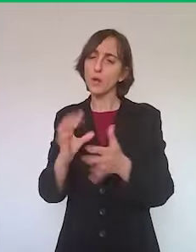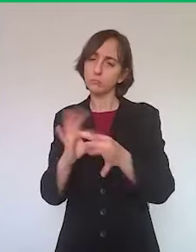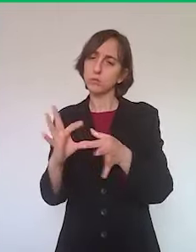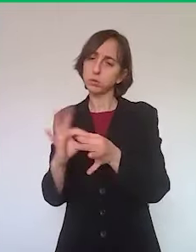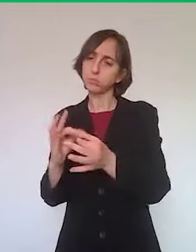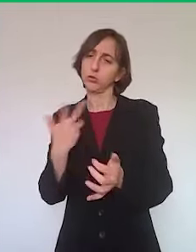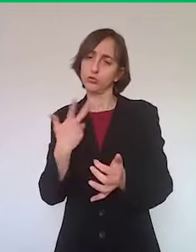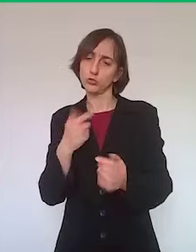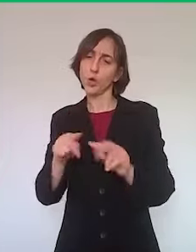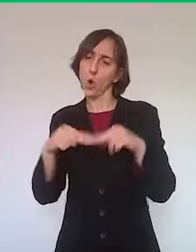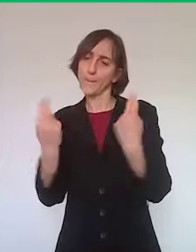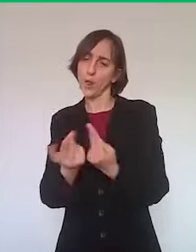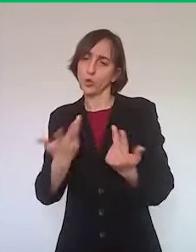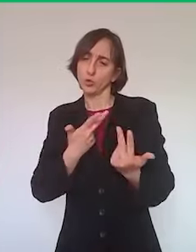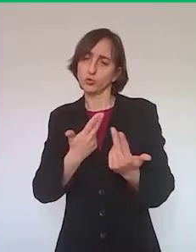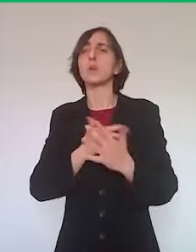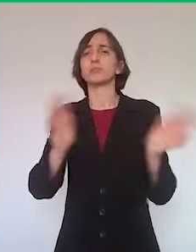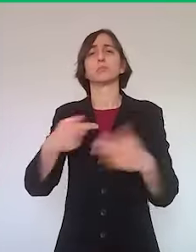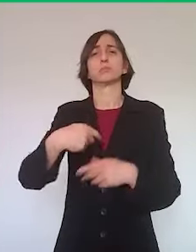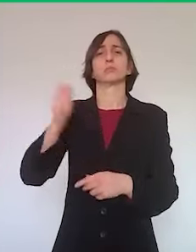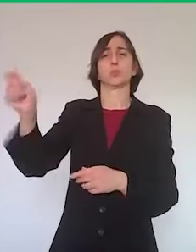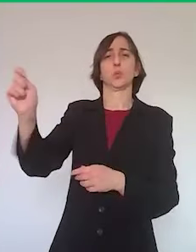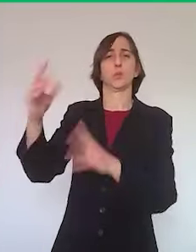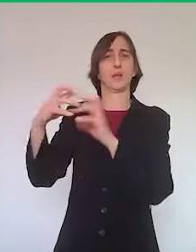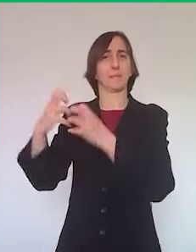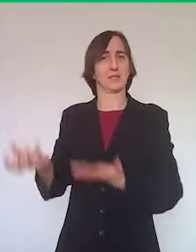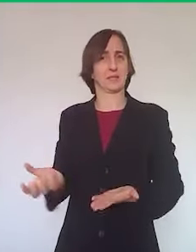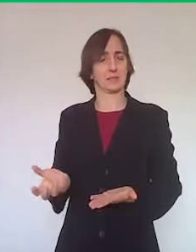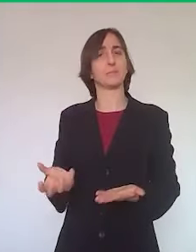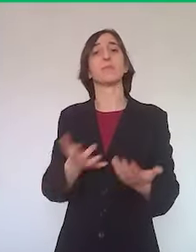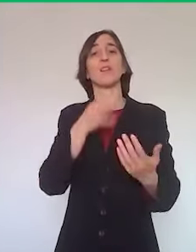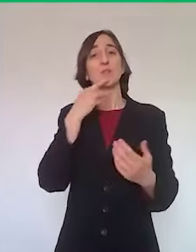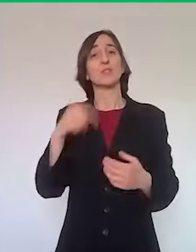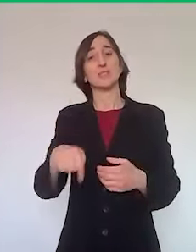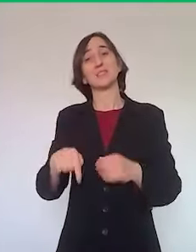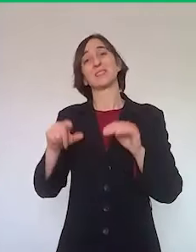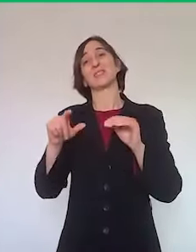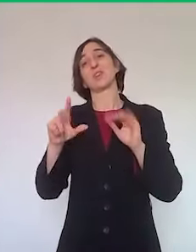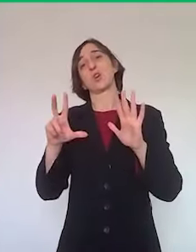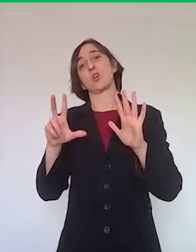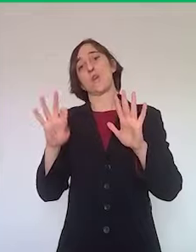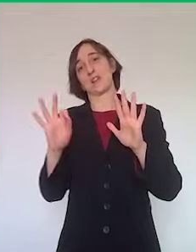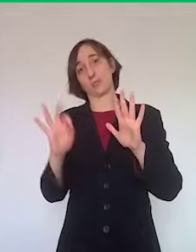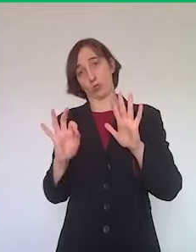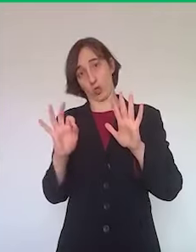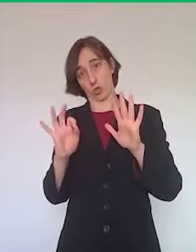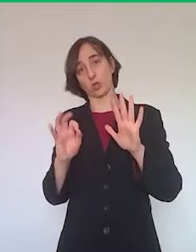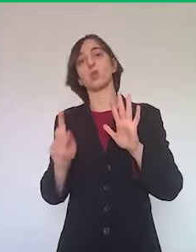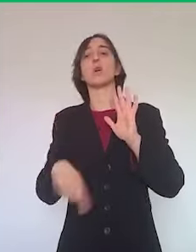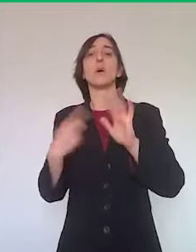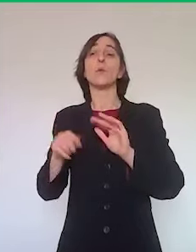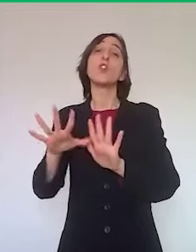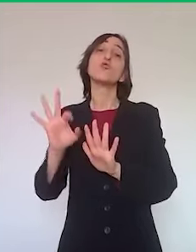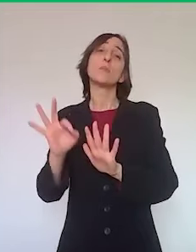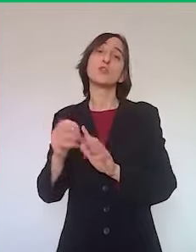vogliamo liquidare le imprese. Abbiamo detto il 90% perché naturalmente ci riserviamo con l'ultimo 10% di andare a verificare che le